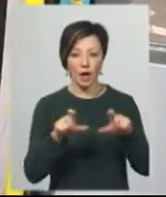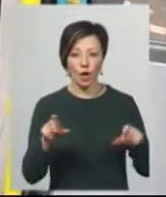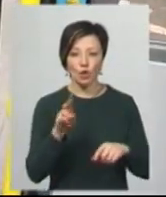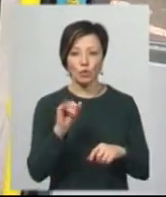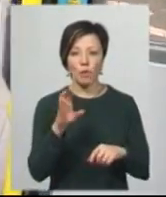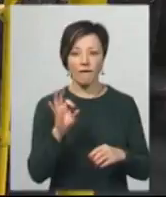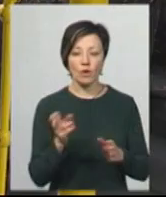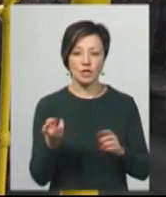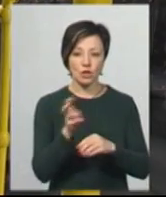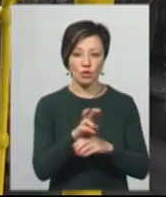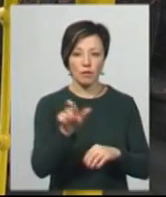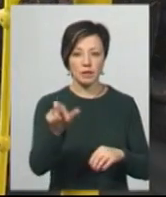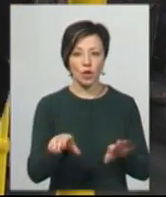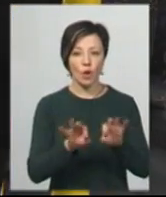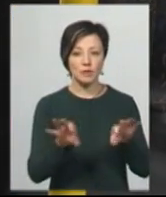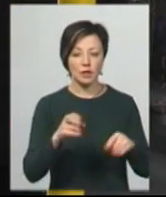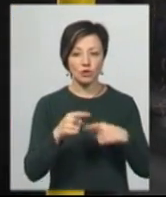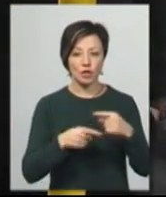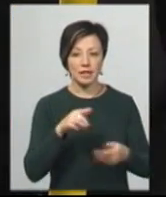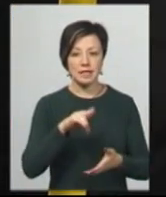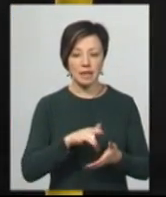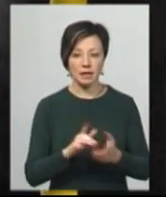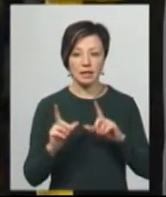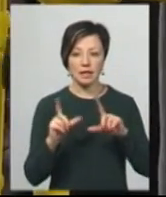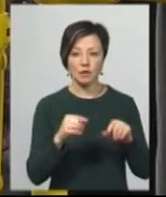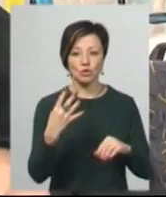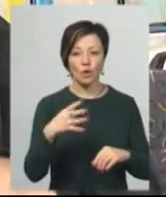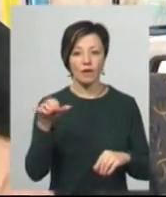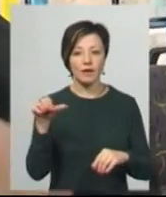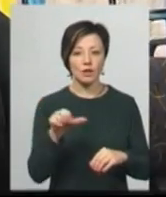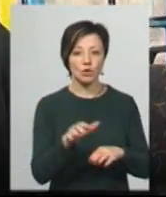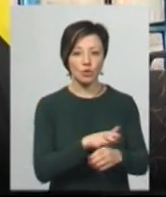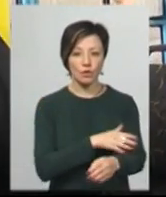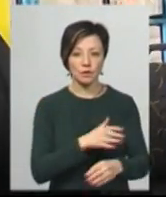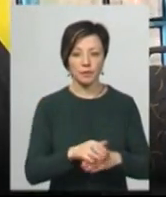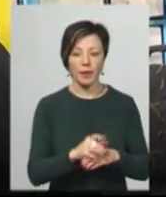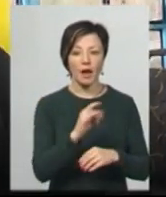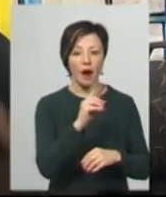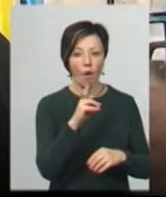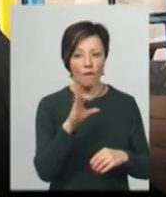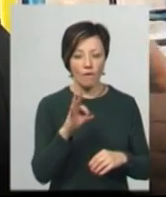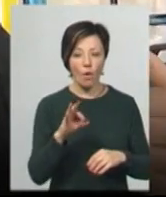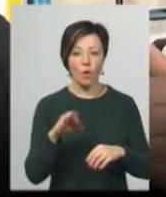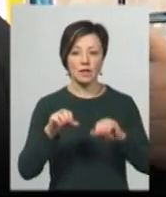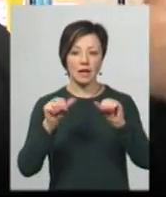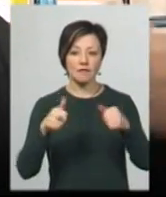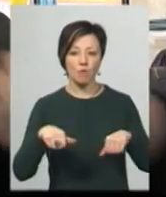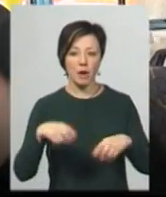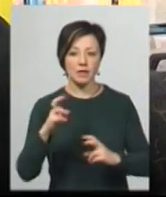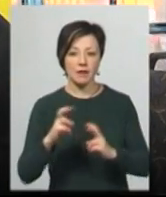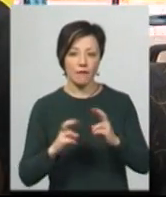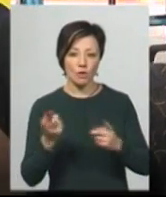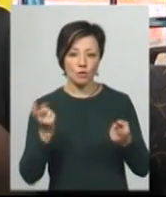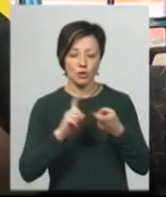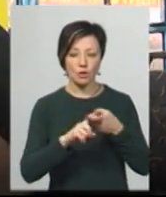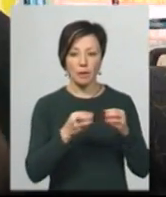пасажир Олег Хлібчинський. Розповідає, через центр міста їхати на 40 хвилин довше. На Ракове трансформаторний завод, оце сполучення, сюди